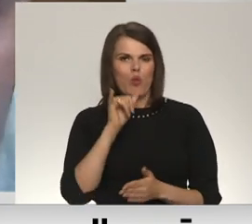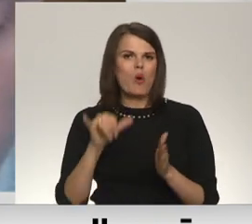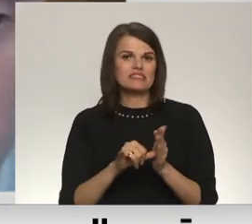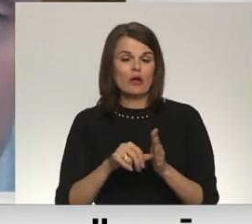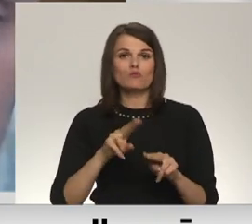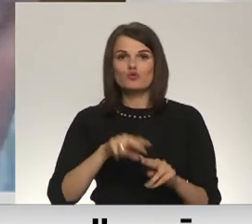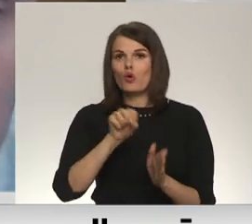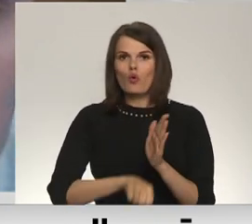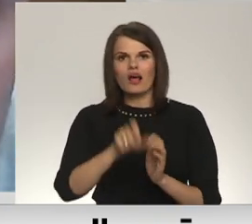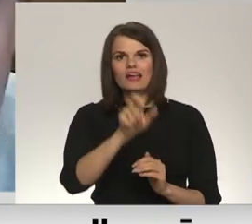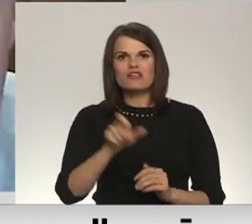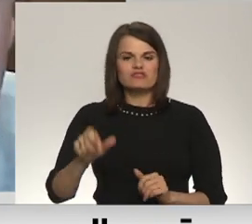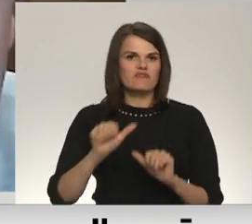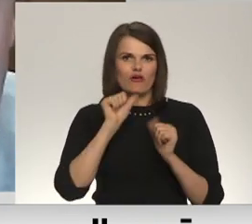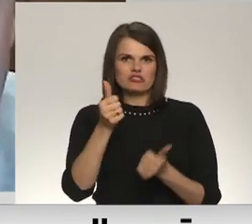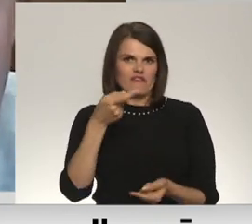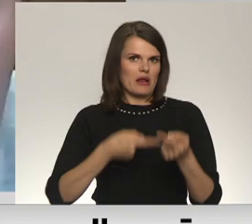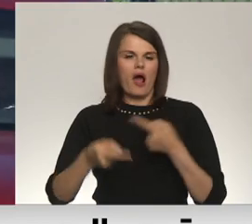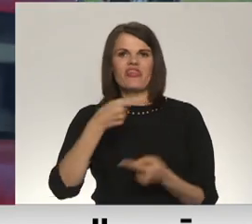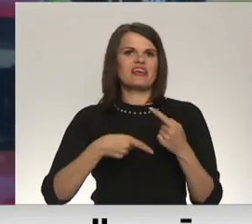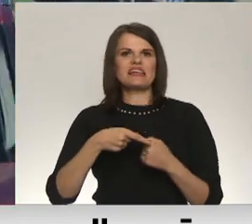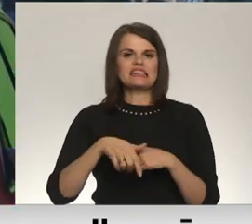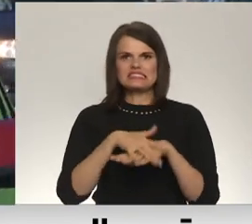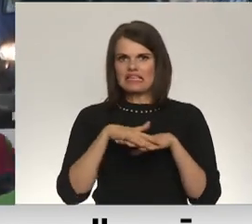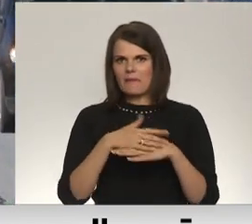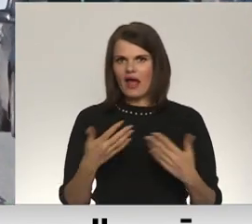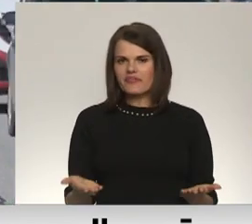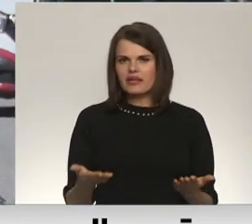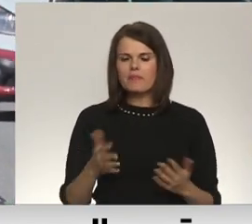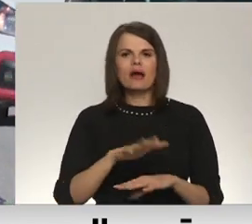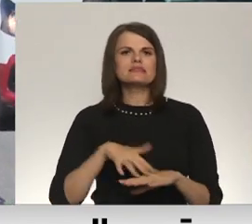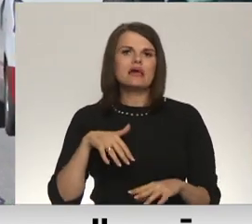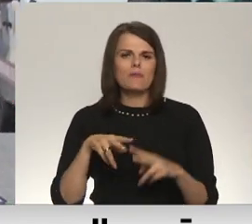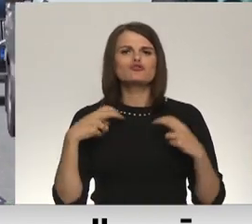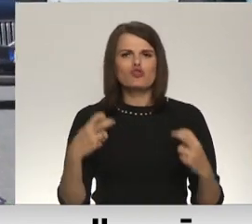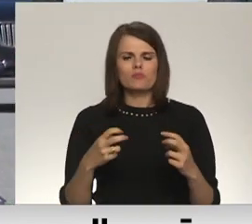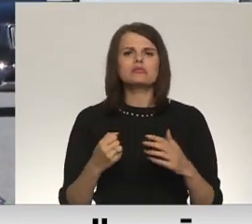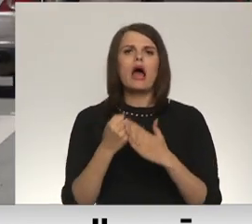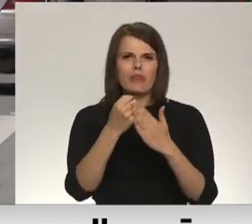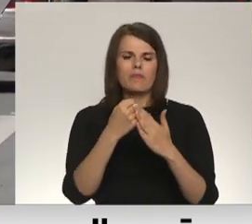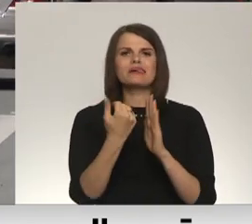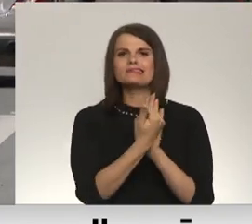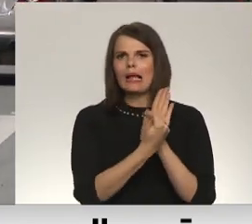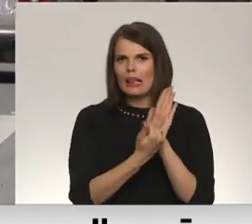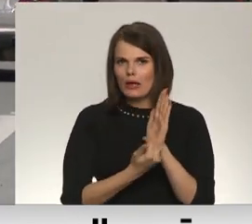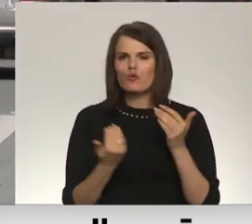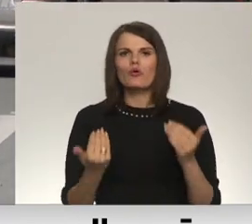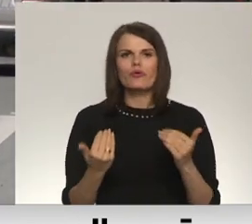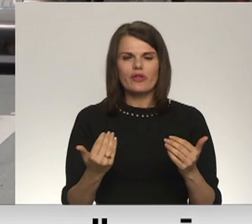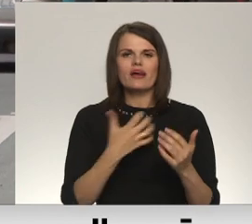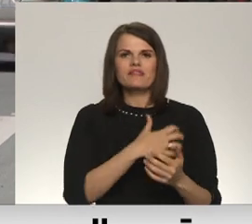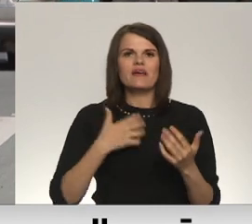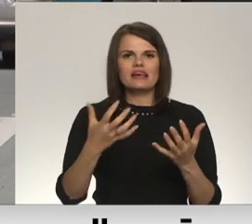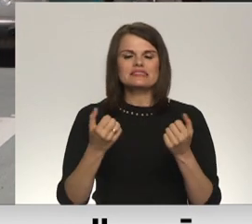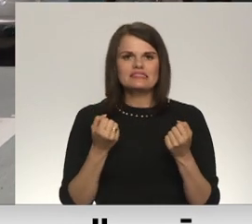cilvēkus mēs nevaram atgriezt atpakaļ sabiedrība. Saimas komisija likumprojektu atbalstī. Tagad jāsaņem Finanšu ministrijas atzinums